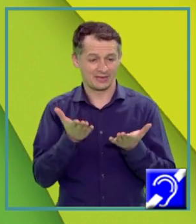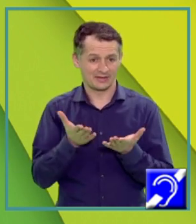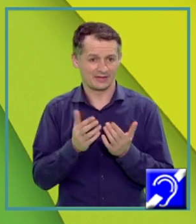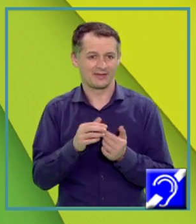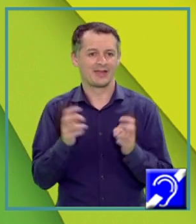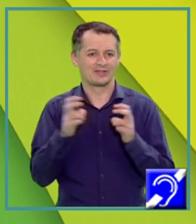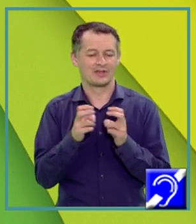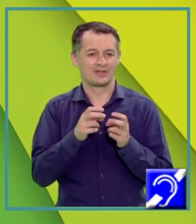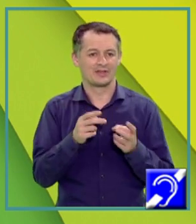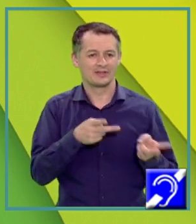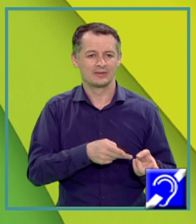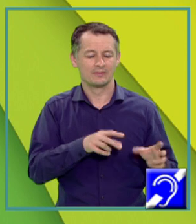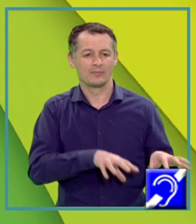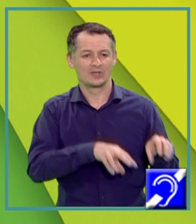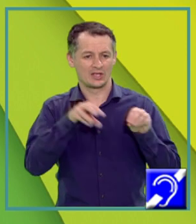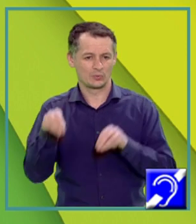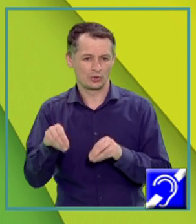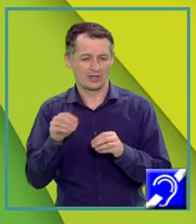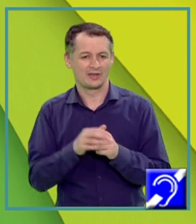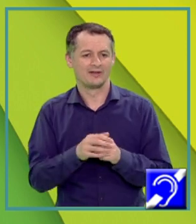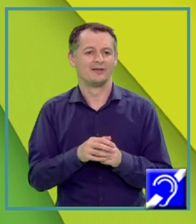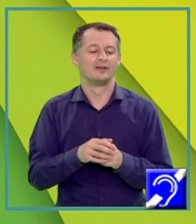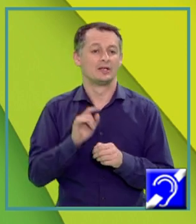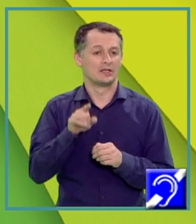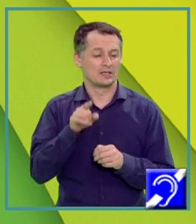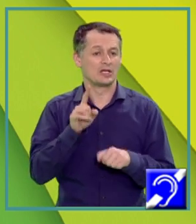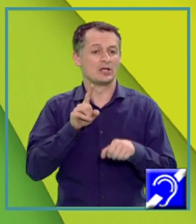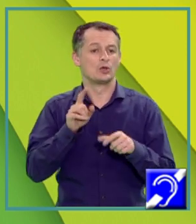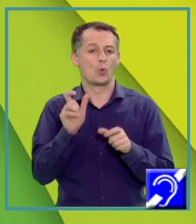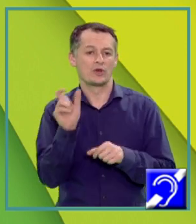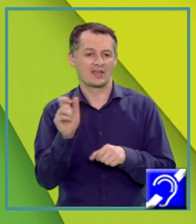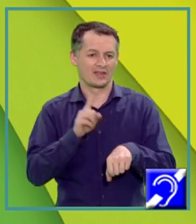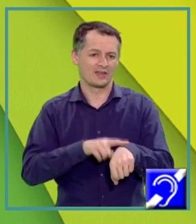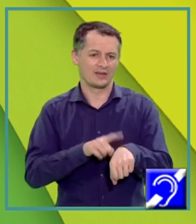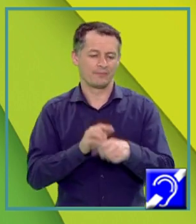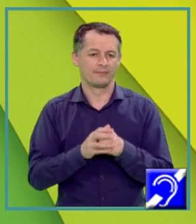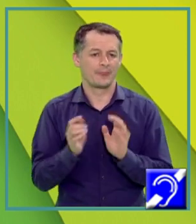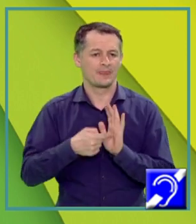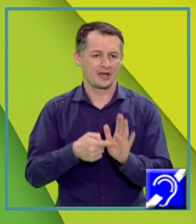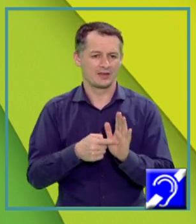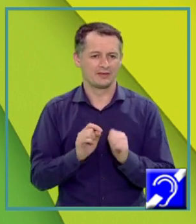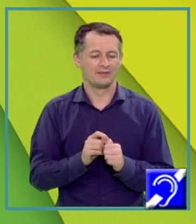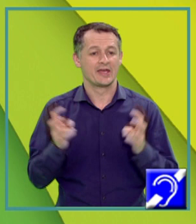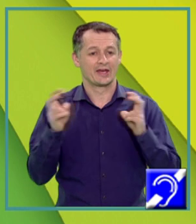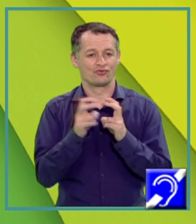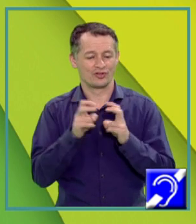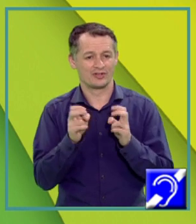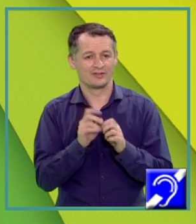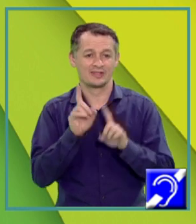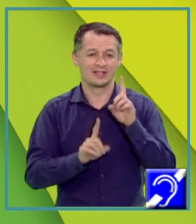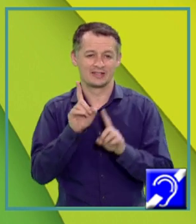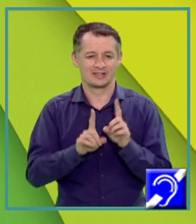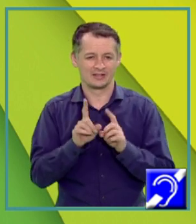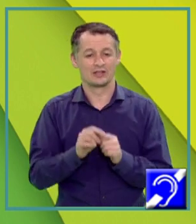transportată de radiația electromagnetică în unitatea de timp. Exprimând energia în funcție de